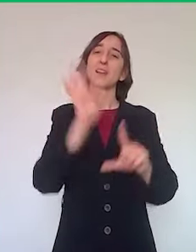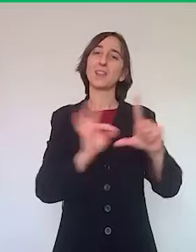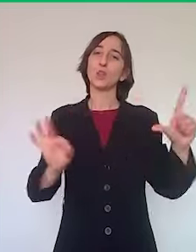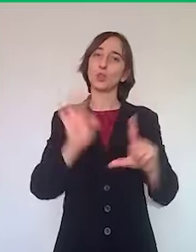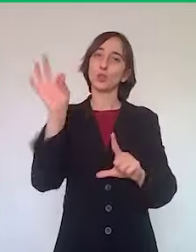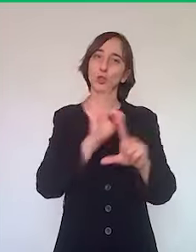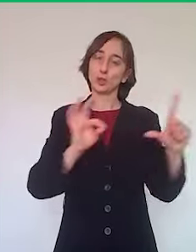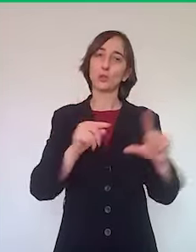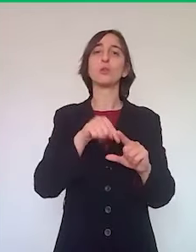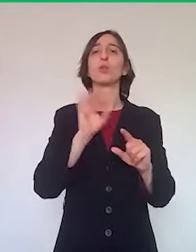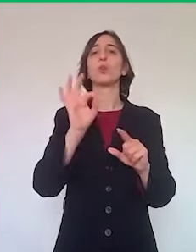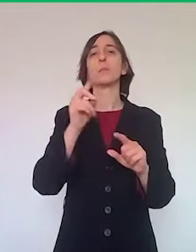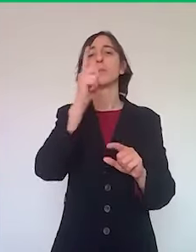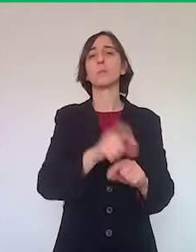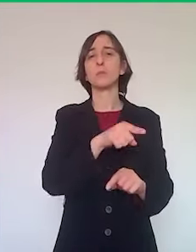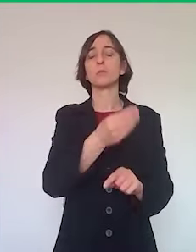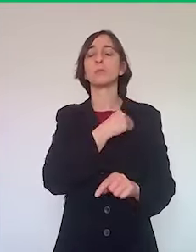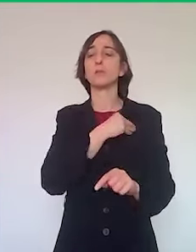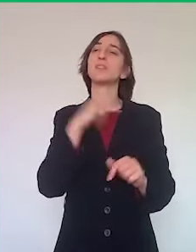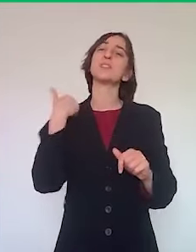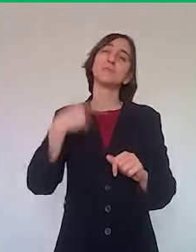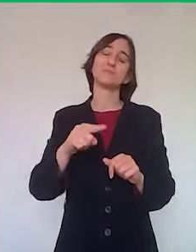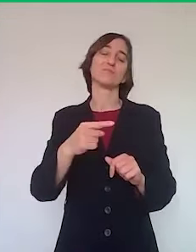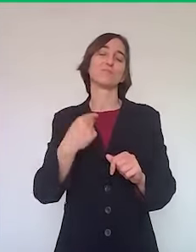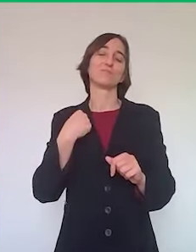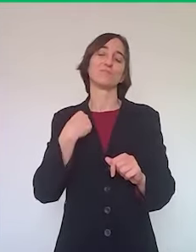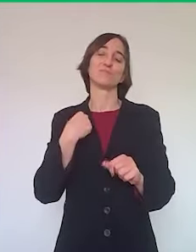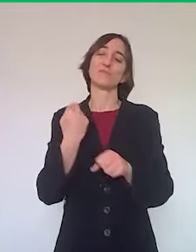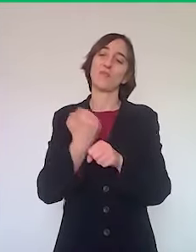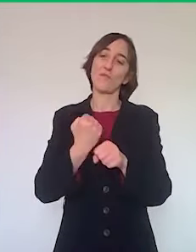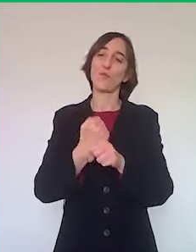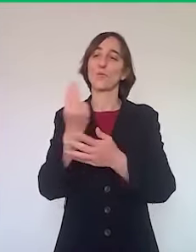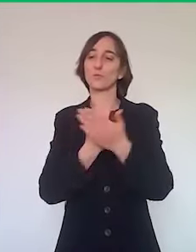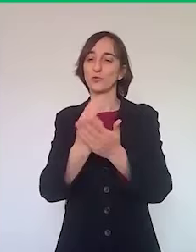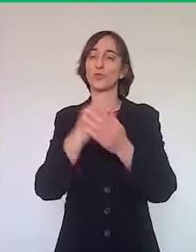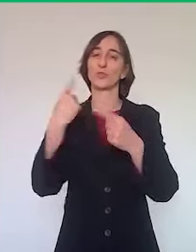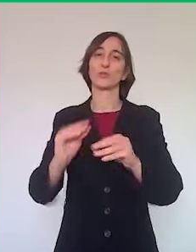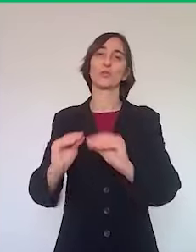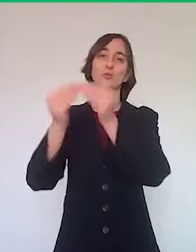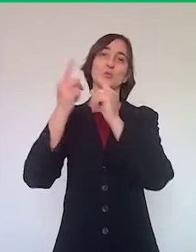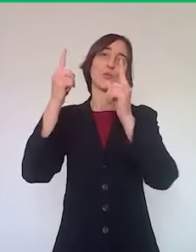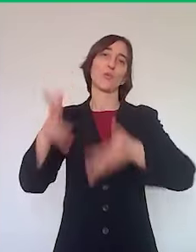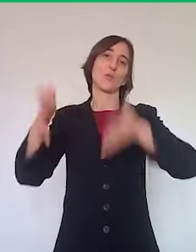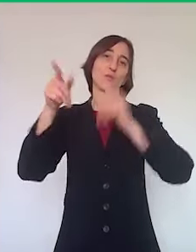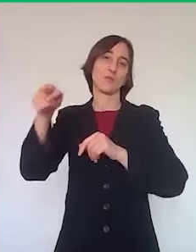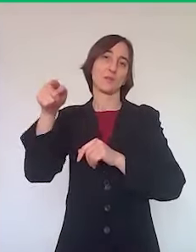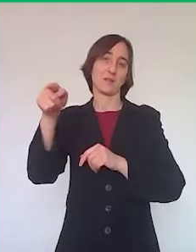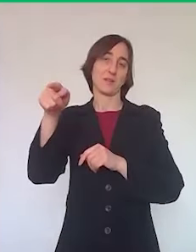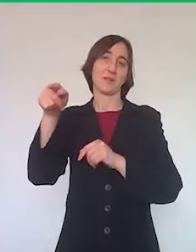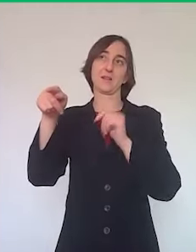intervento di demolizione e ricostruzione su Finale Miglia sempre legato al terremoto. Vuole sapere se il proprio